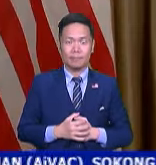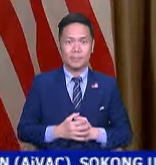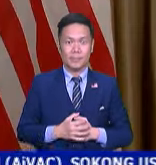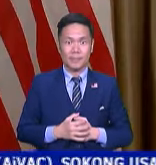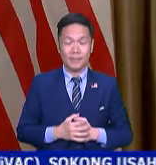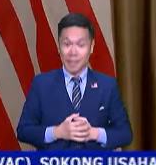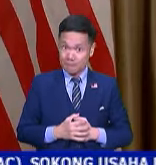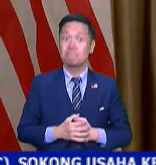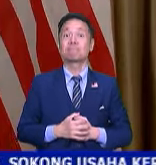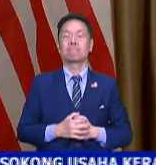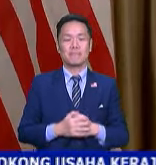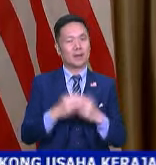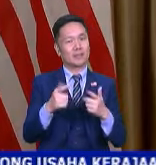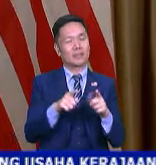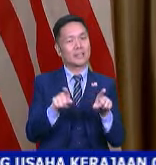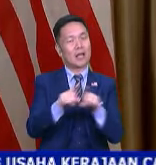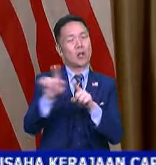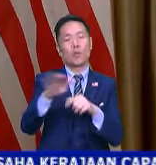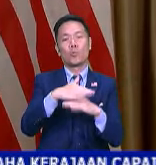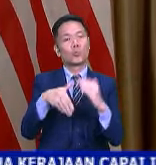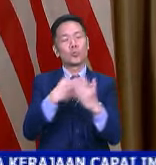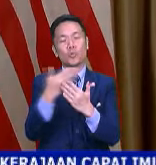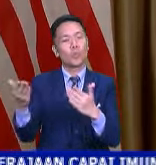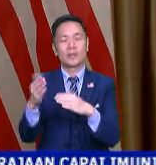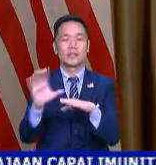Kebenaran sama turut diberi kepada rumah ibadat bukan Islam. telah menonton!